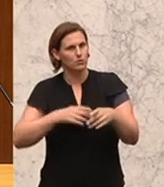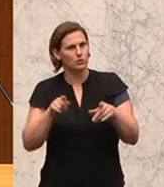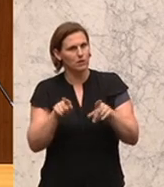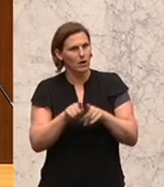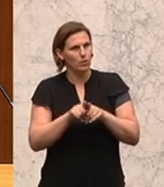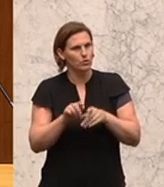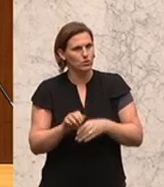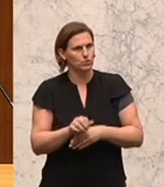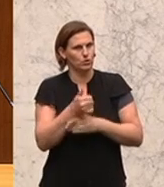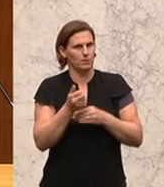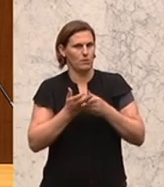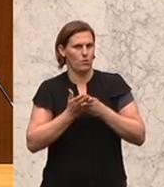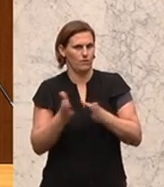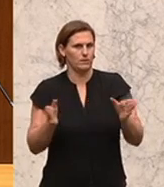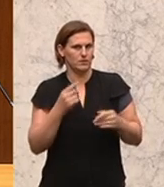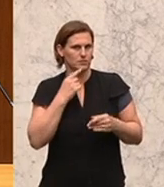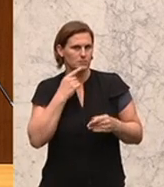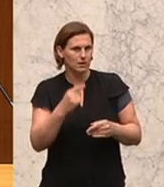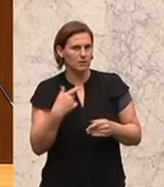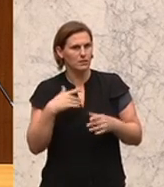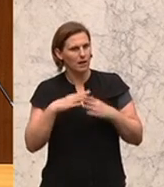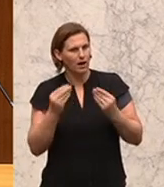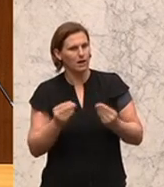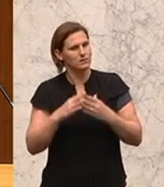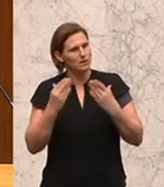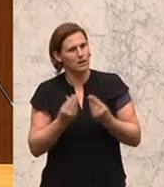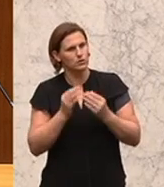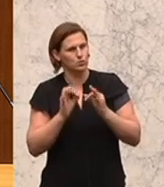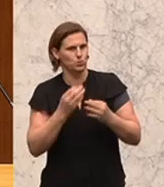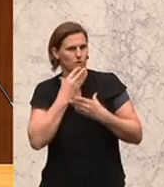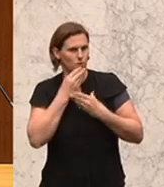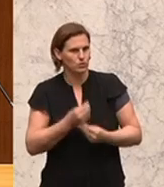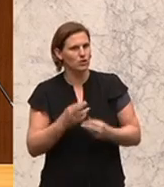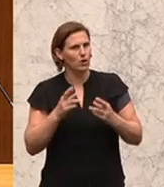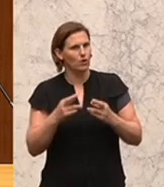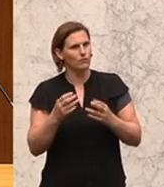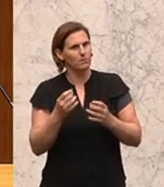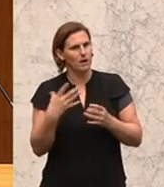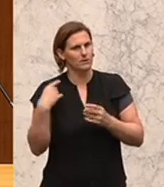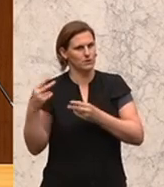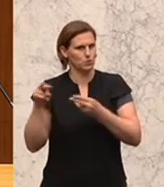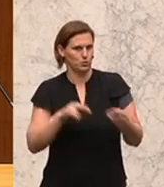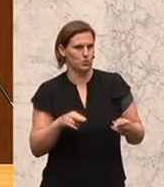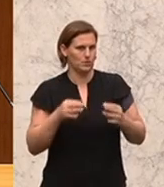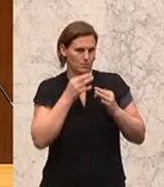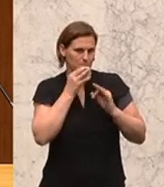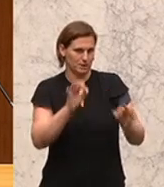aber auch noch einmal öffentlich sagen, dass ich ihr alles, alles Gute wünsche und hoffe, dass es ihr bald wieder besser geht.